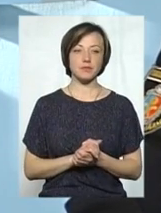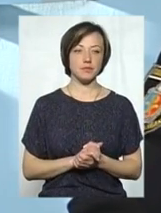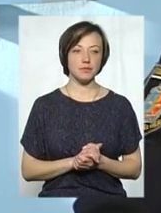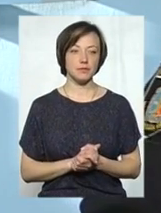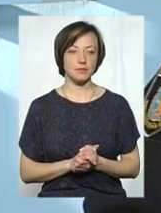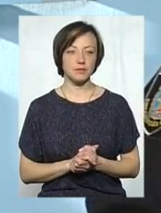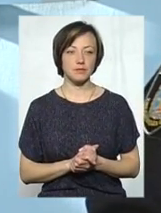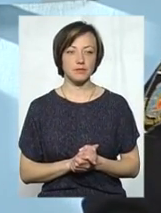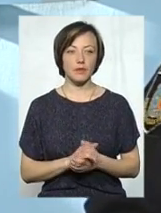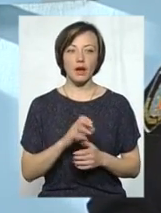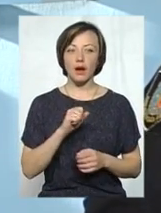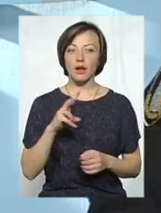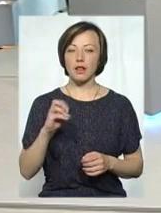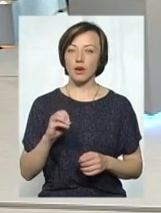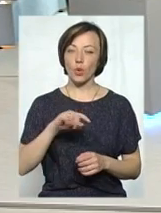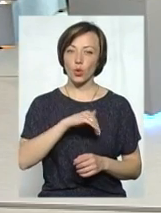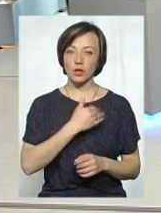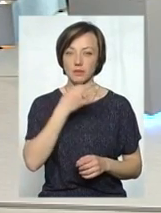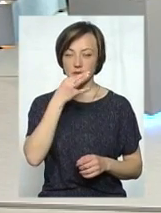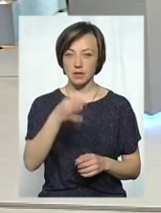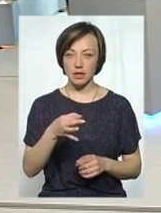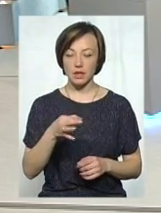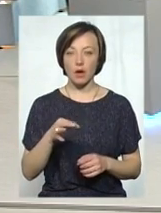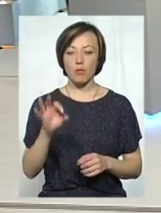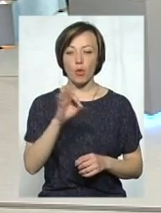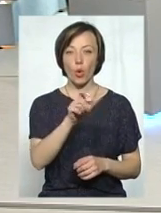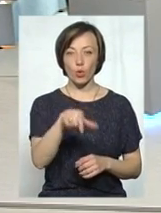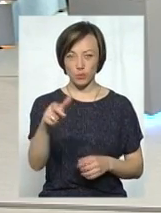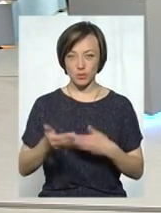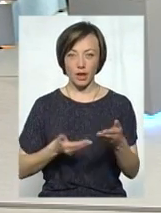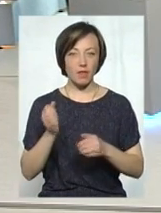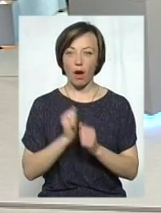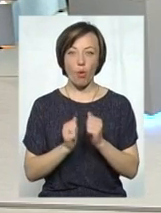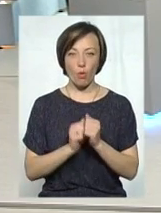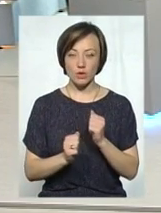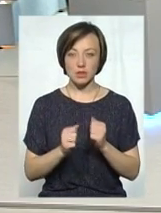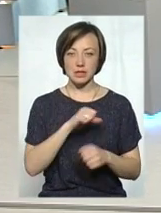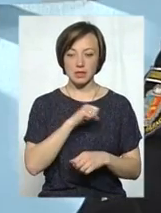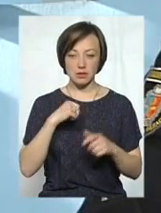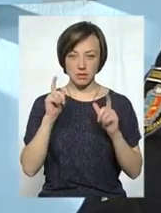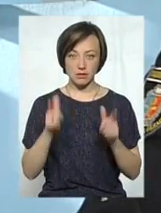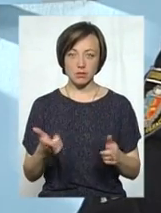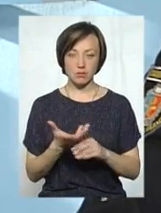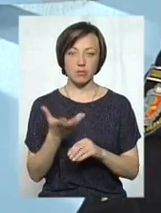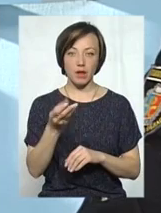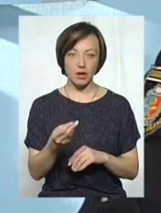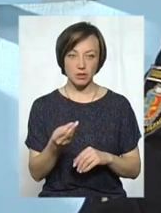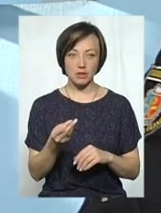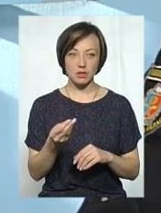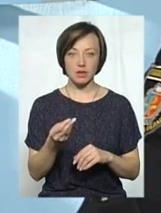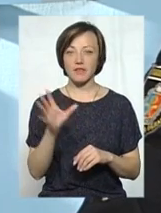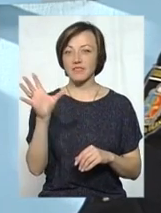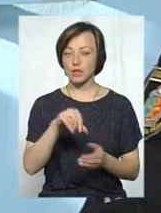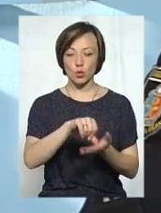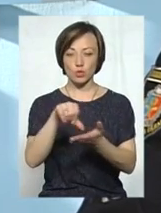накладених. Але я хотів би зупинитися, знову ж таки, на пішоходах, що не кожен пішоход добровільно сплачує, як не пішоход, а